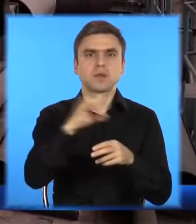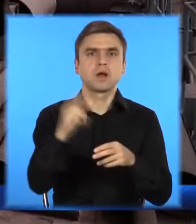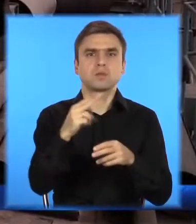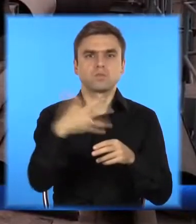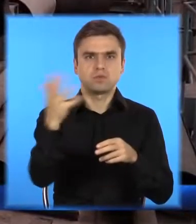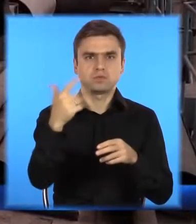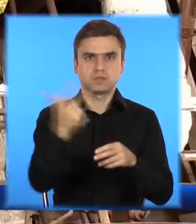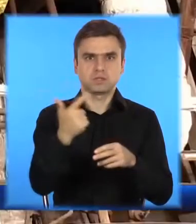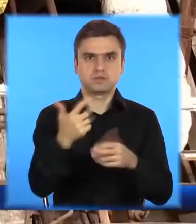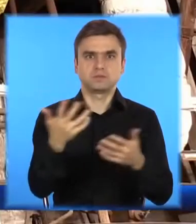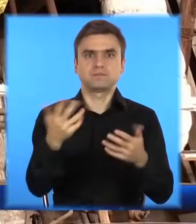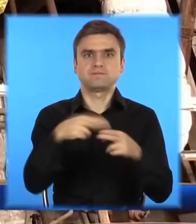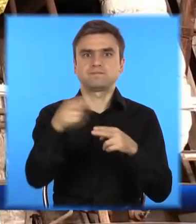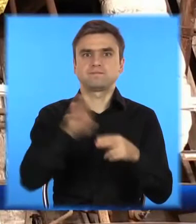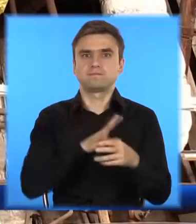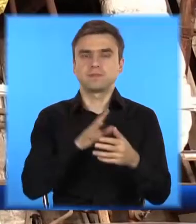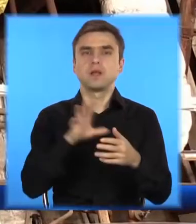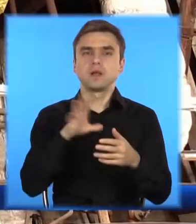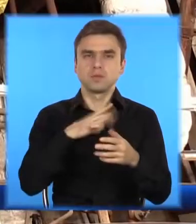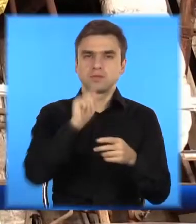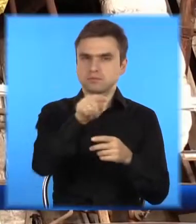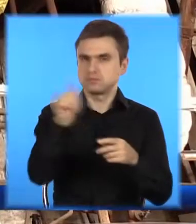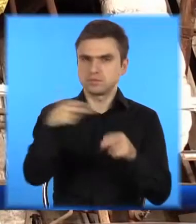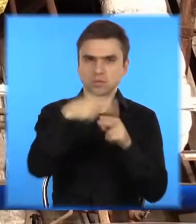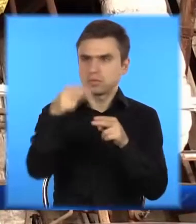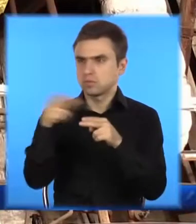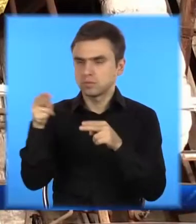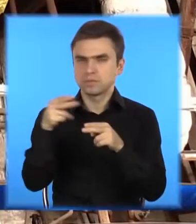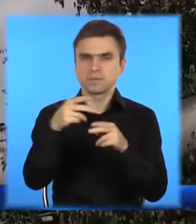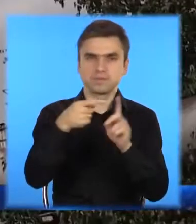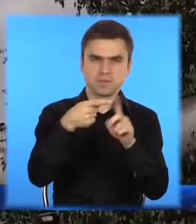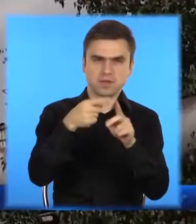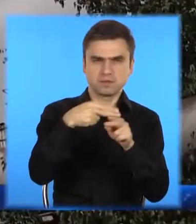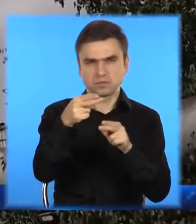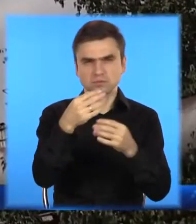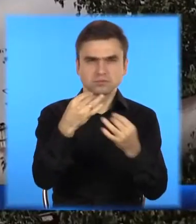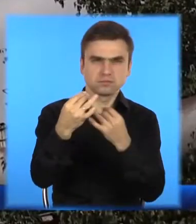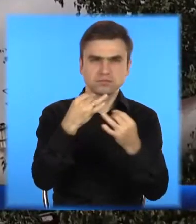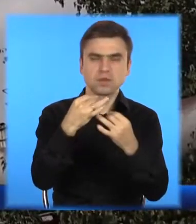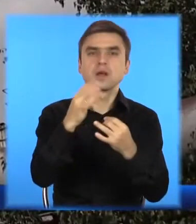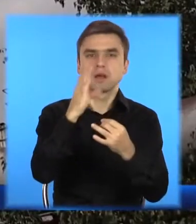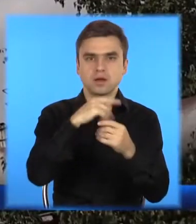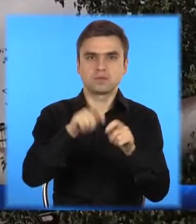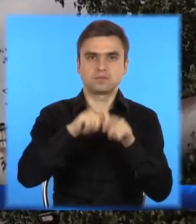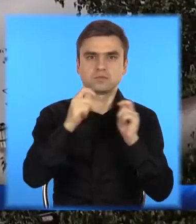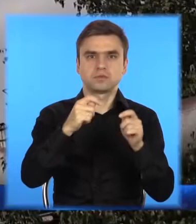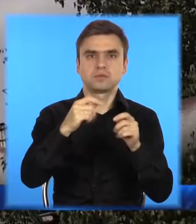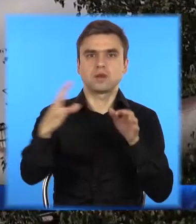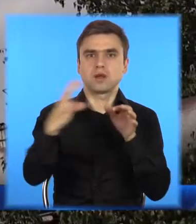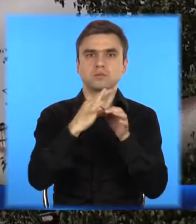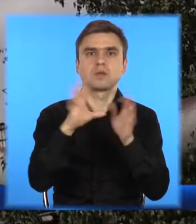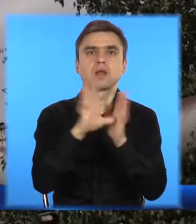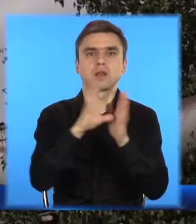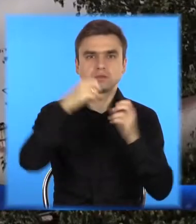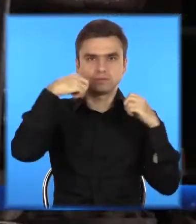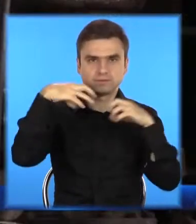Шляхом переговорів компанія домовилася з «Дніпробленерго», аби ці відновили постачання електроенергії на об'єкти. Роботи вже